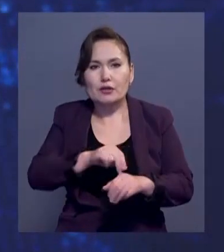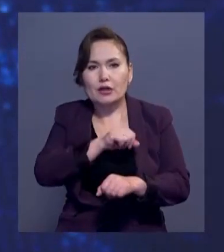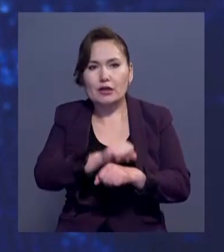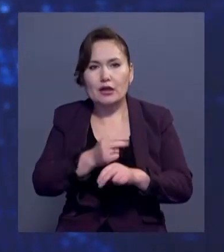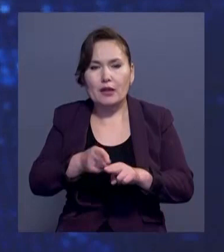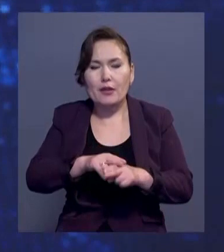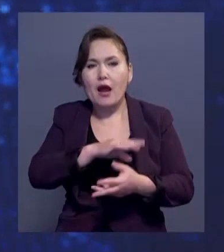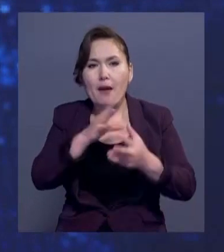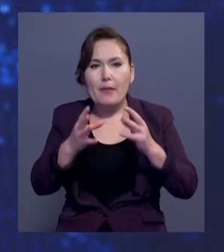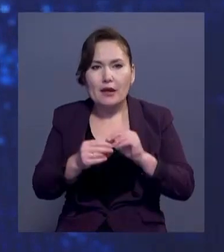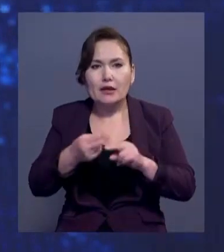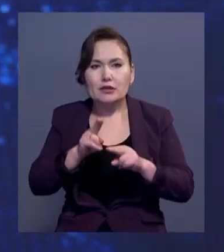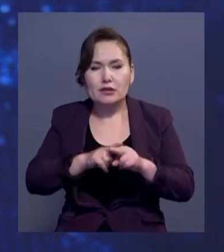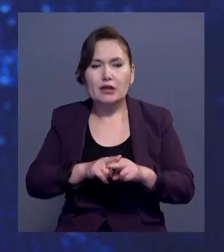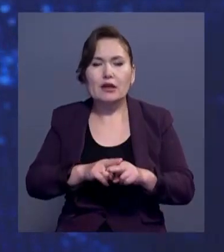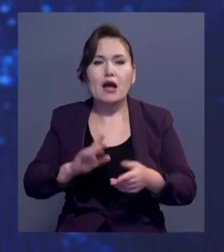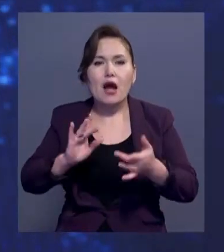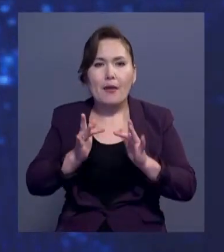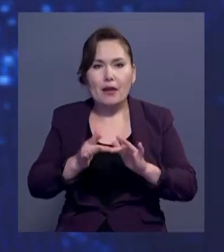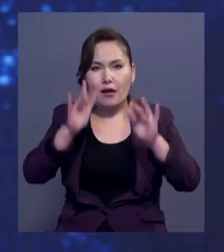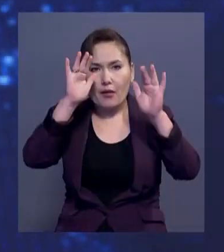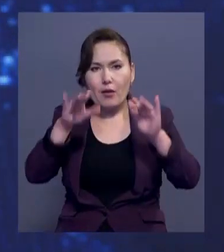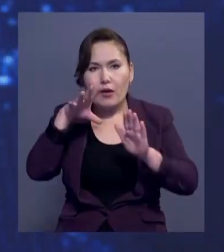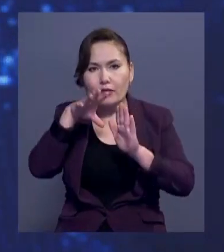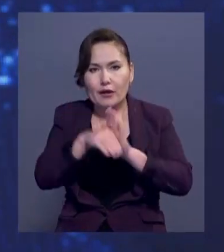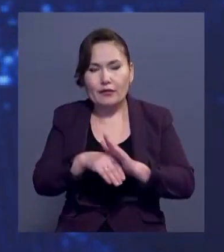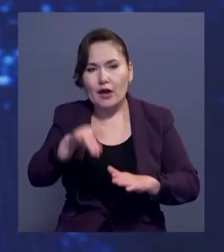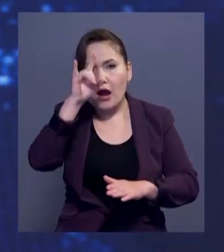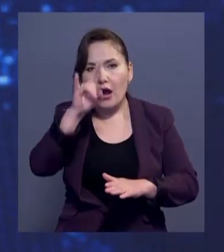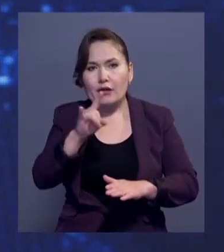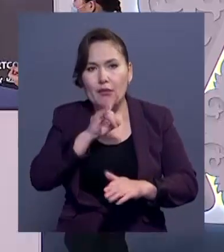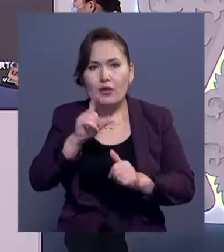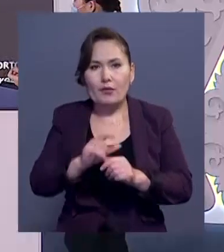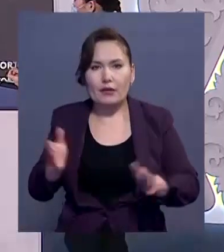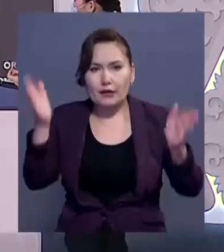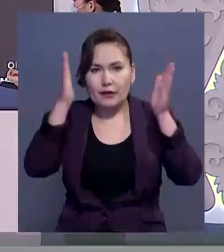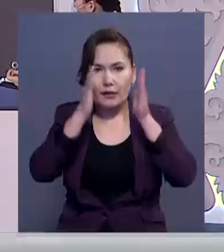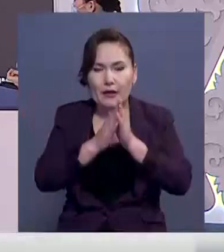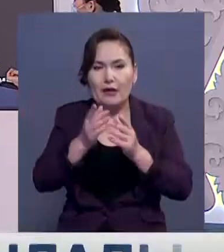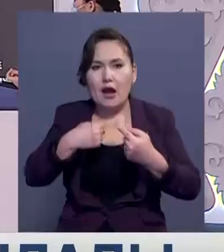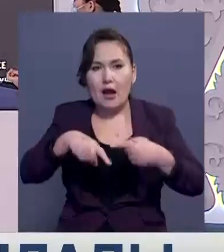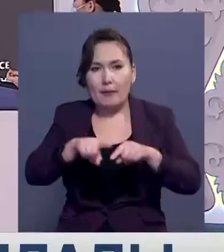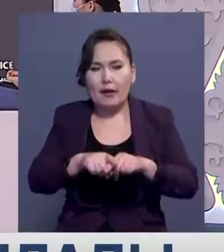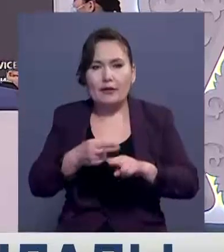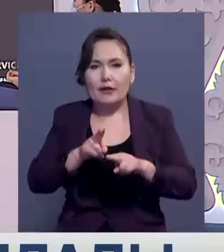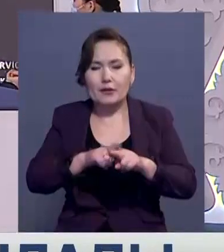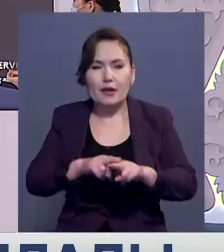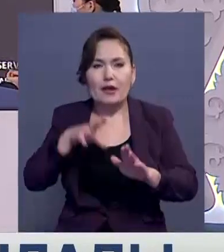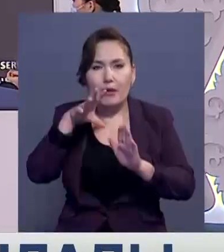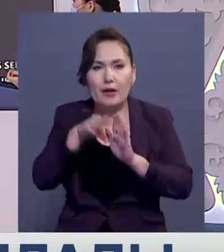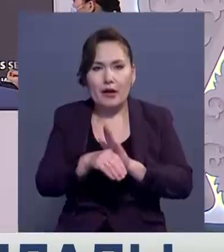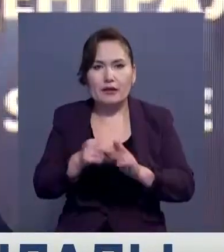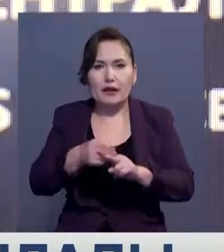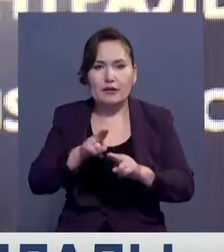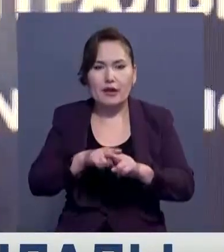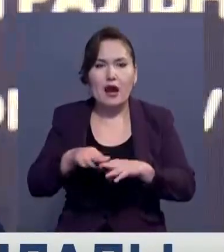мұрағатындағы материалдардың барлығы және әлеметтік желдегі контенті Қазақстан мұсылмандары дұни басқармасының қарамағындағы